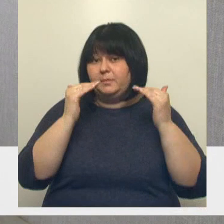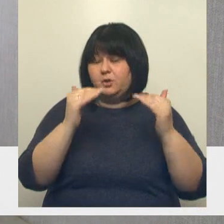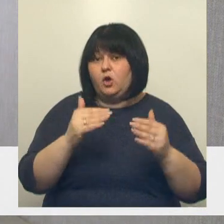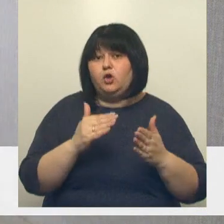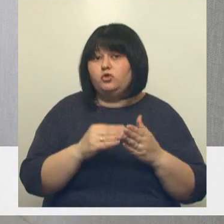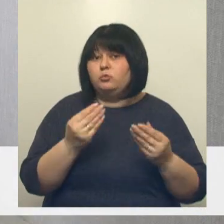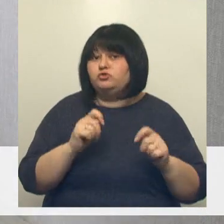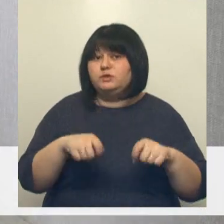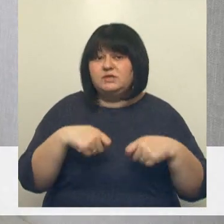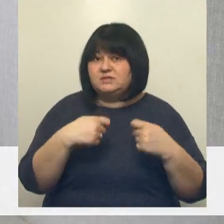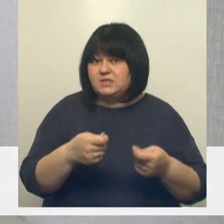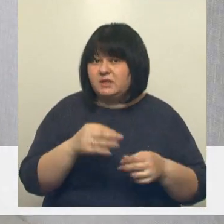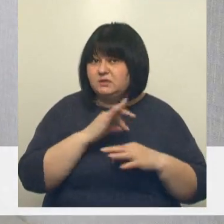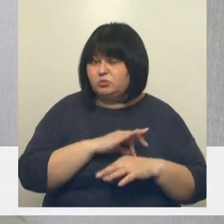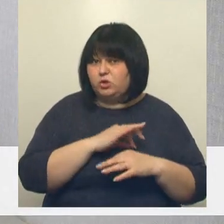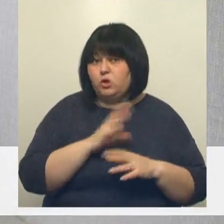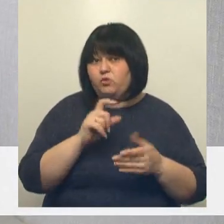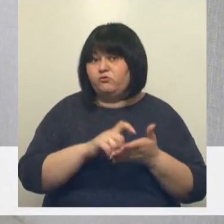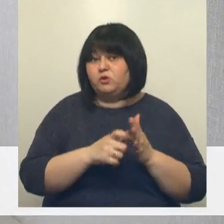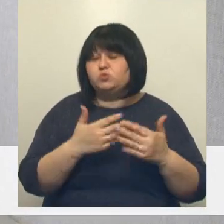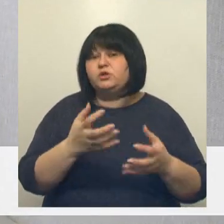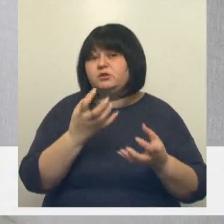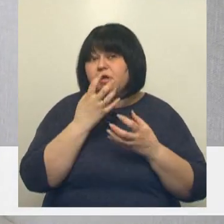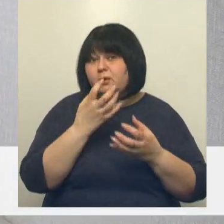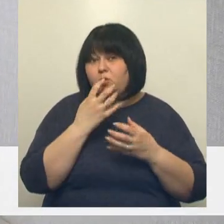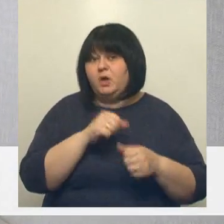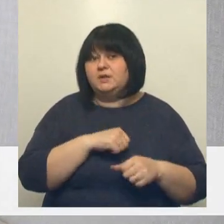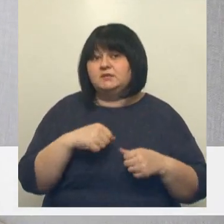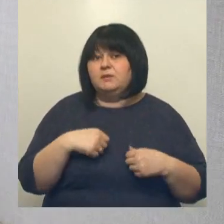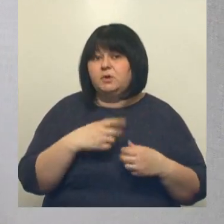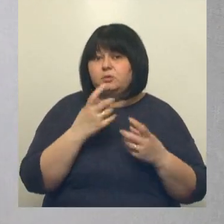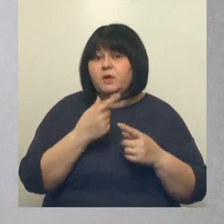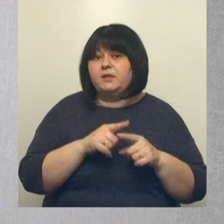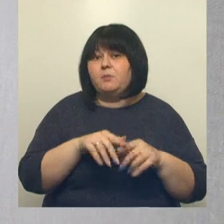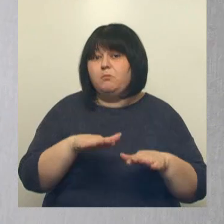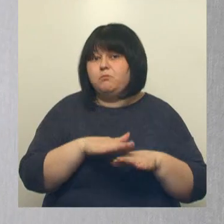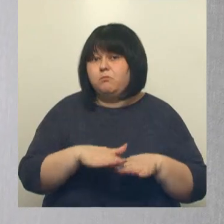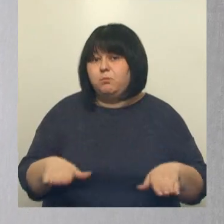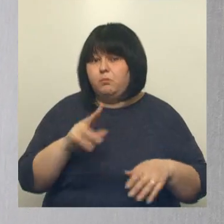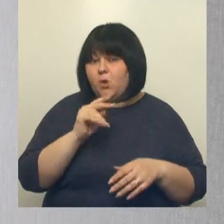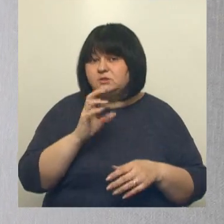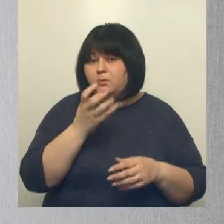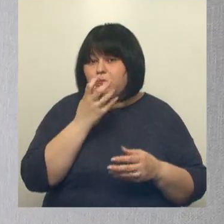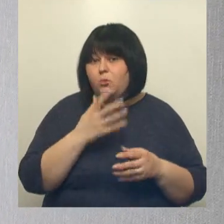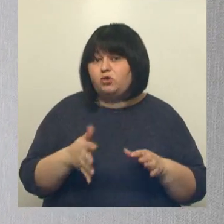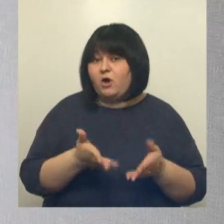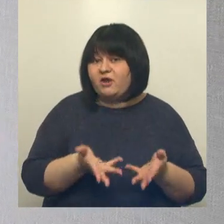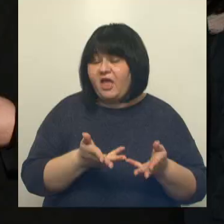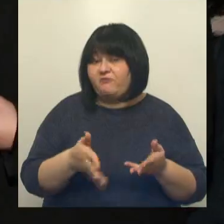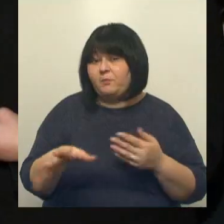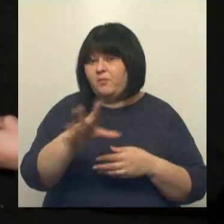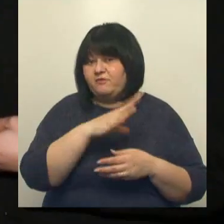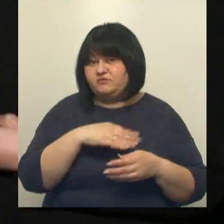эксплуатацию, но в квартире уже тепло. Одно из главных достоинств – это полы с подогревом. Причем по всей жилплощади.